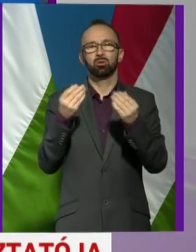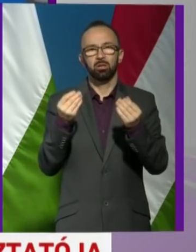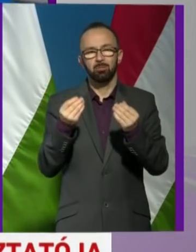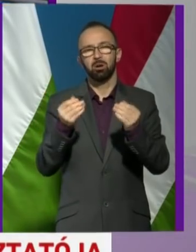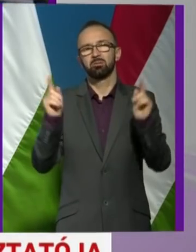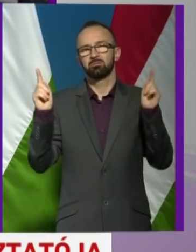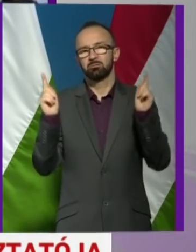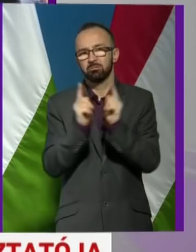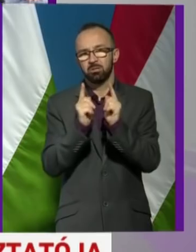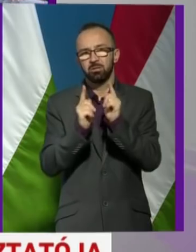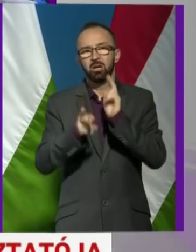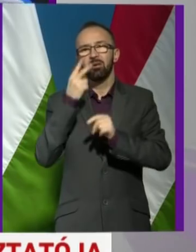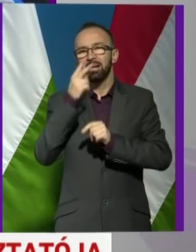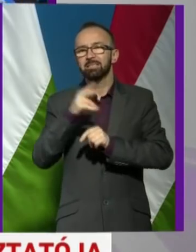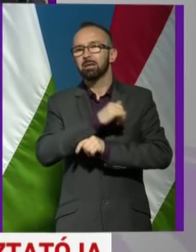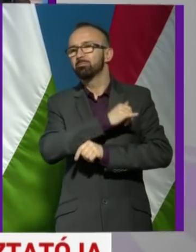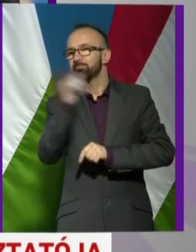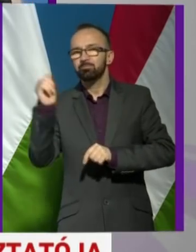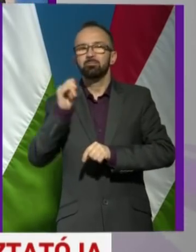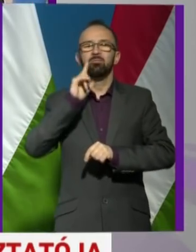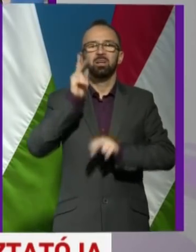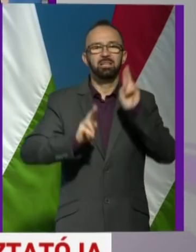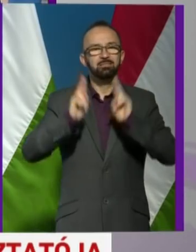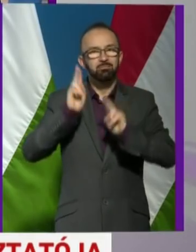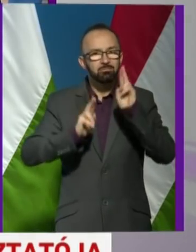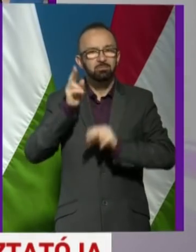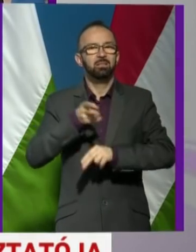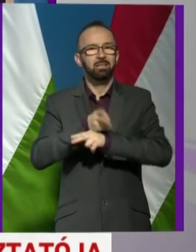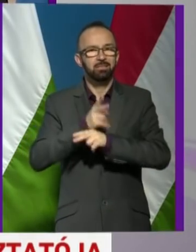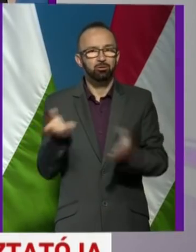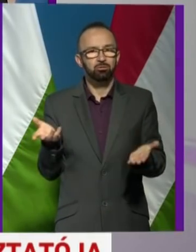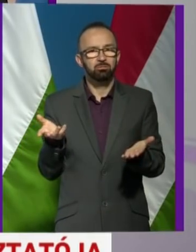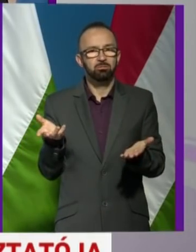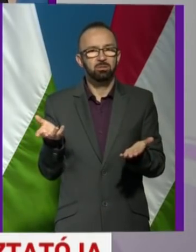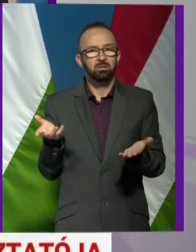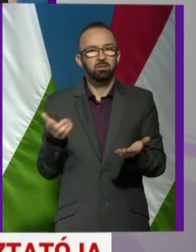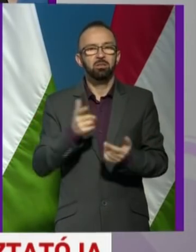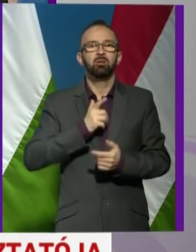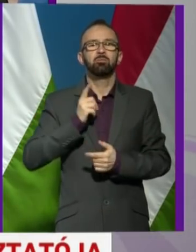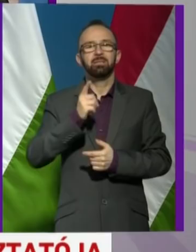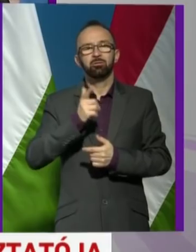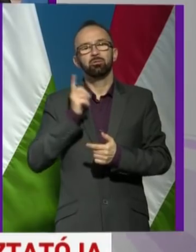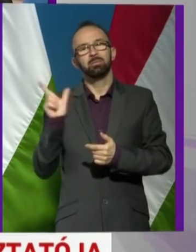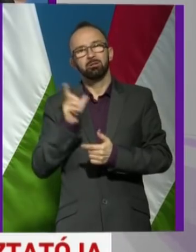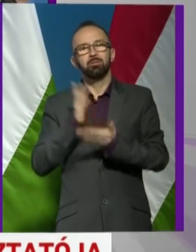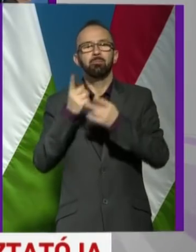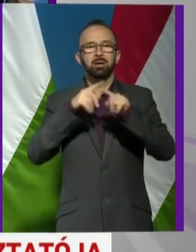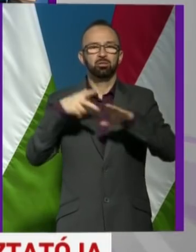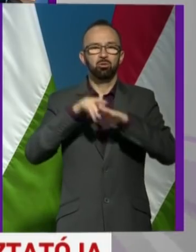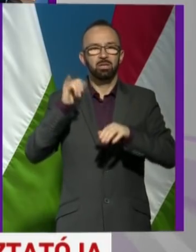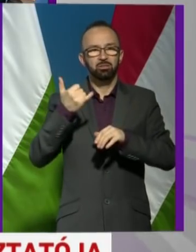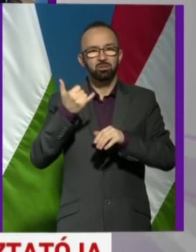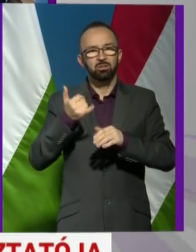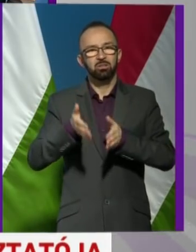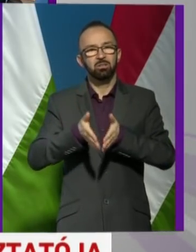korlátozzuk. Ahogy elnézem, mindenkinek kérdése van hozzánk, és mindkettőnknek van más dolga is, és